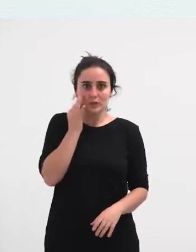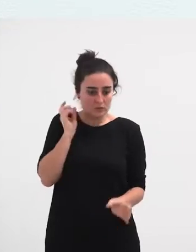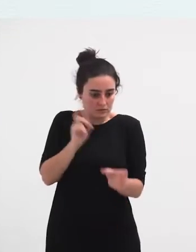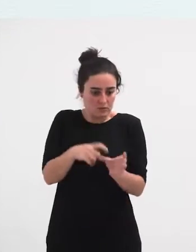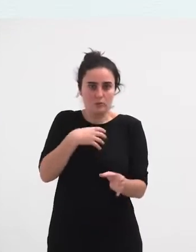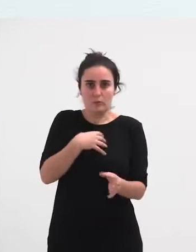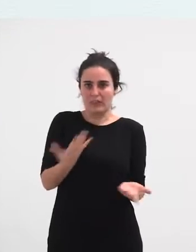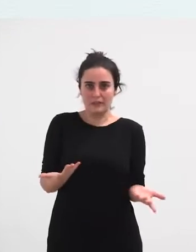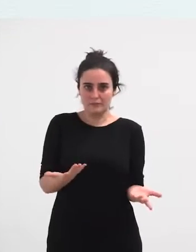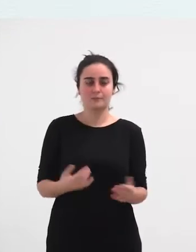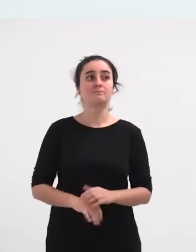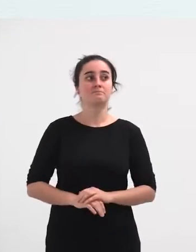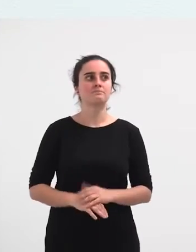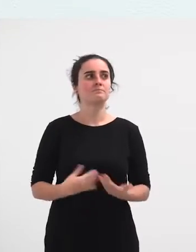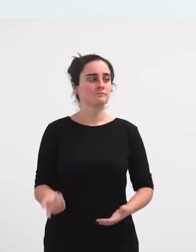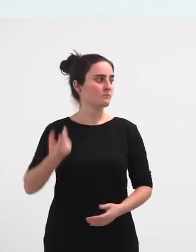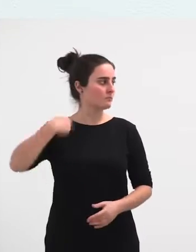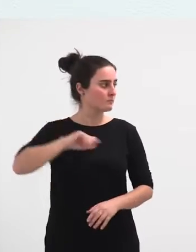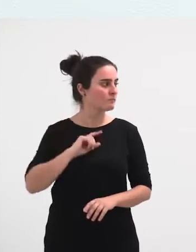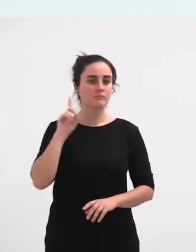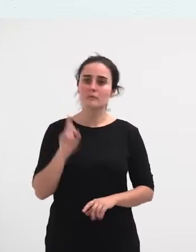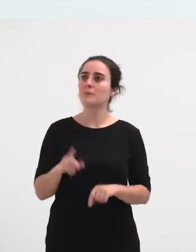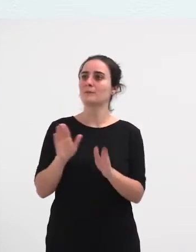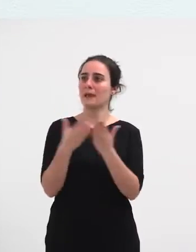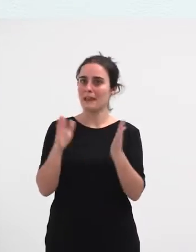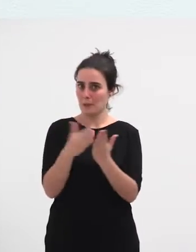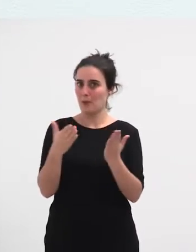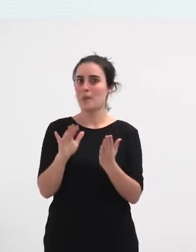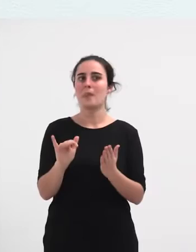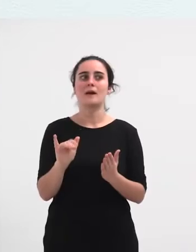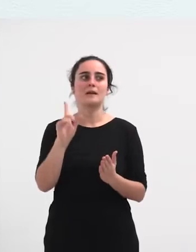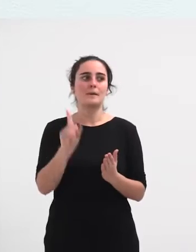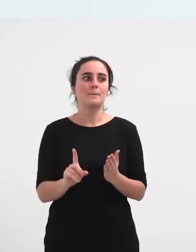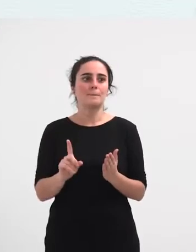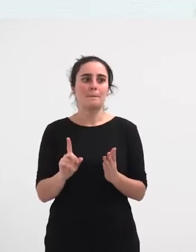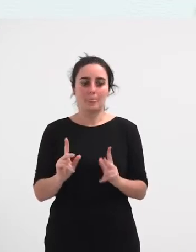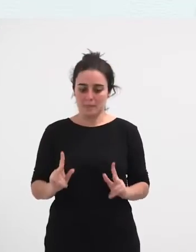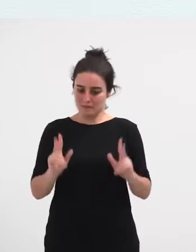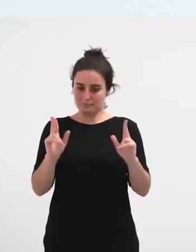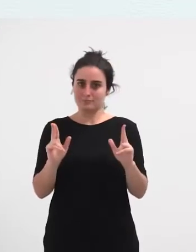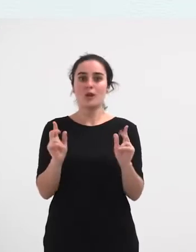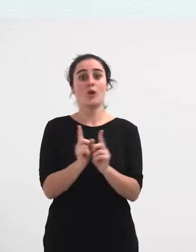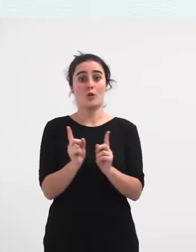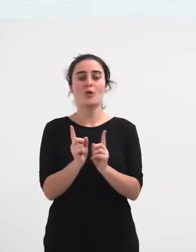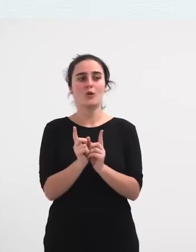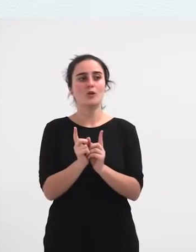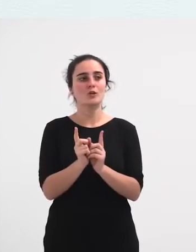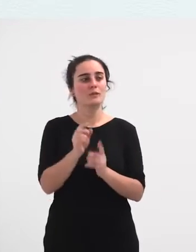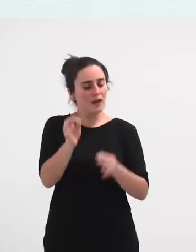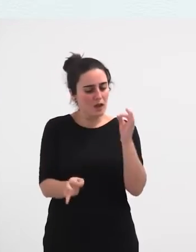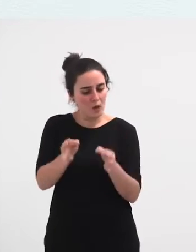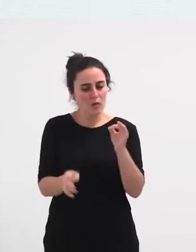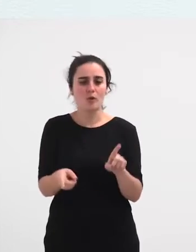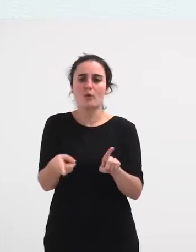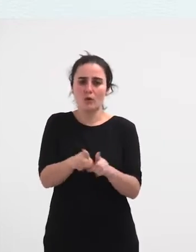eta barretagabar. Eta hor duan dedikatu diogu baitaren liburuan, eta labur bat epaio ni buelta